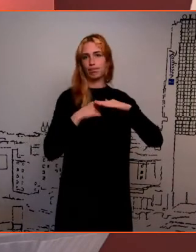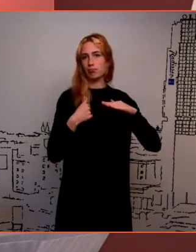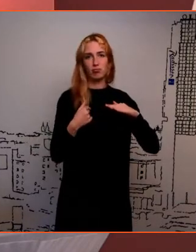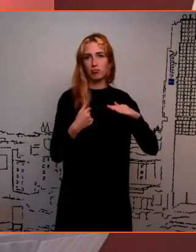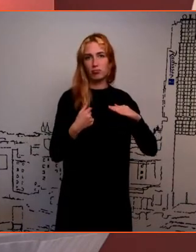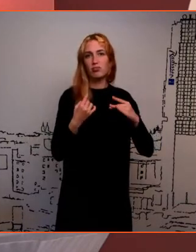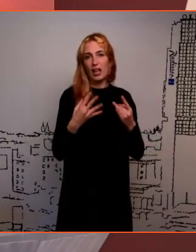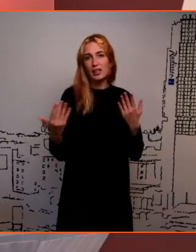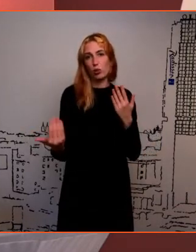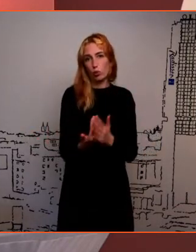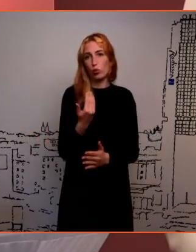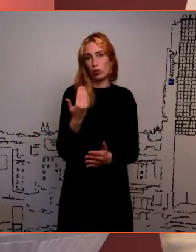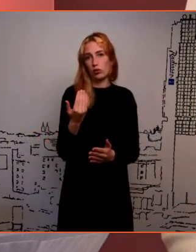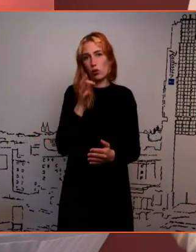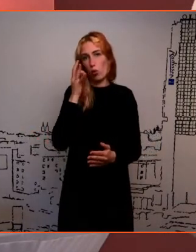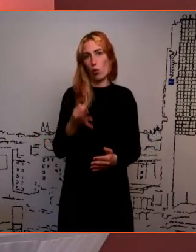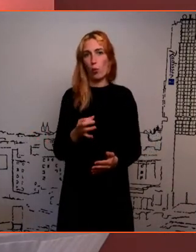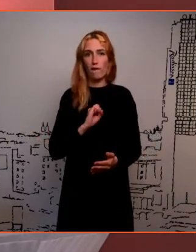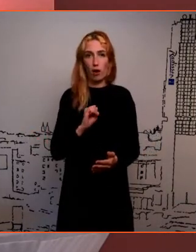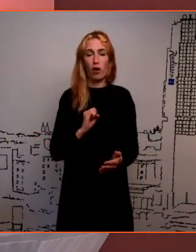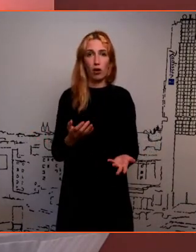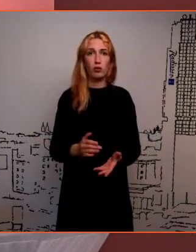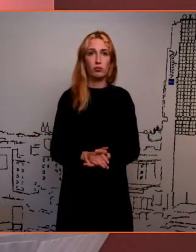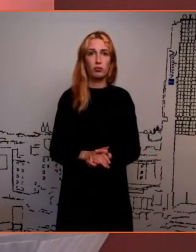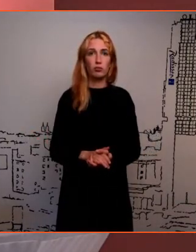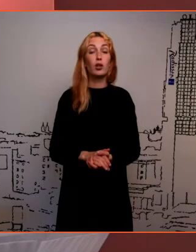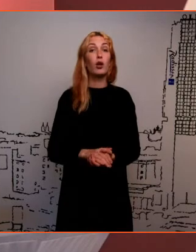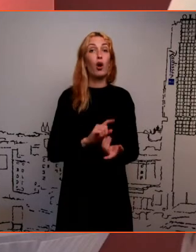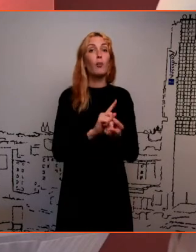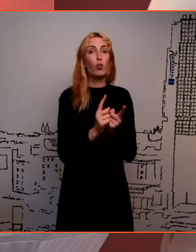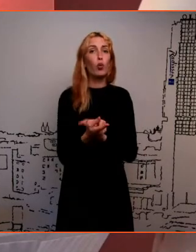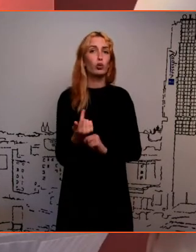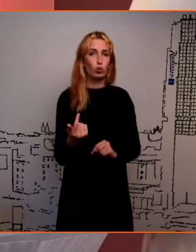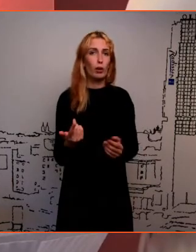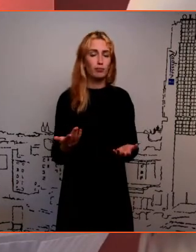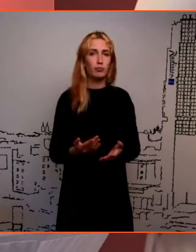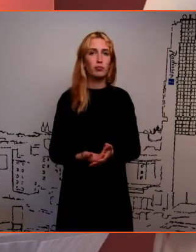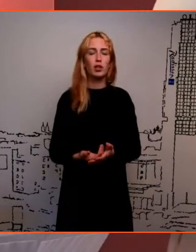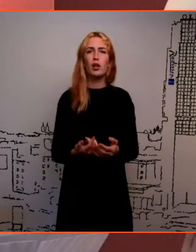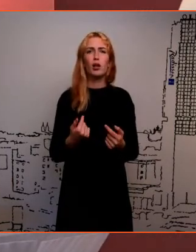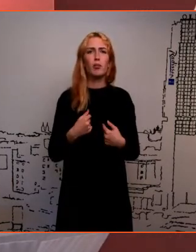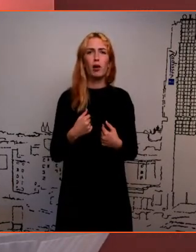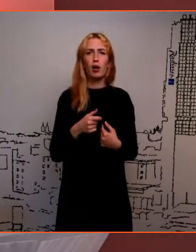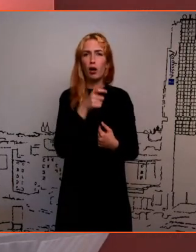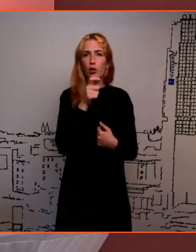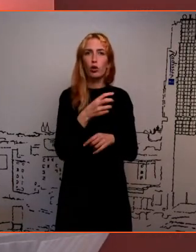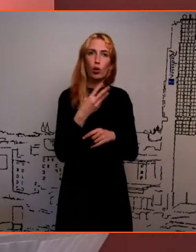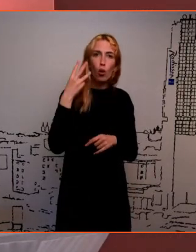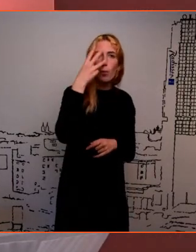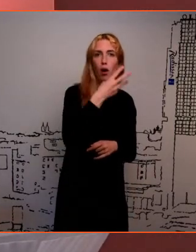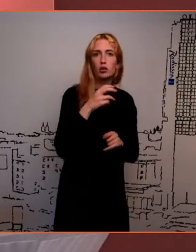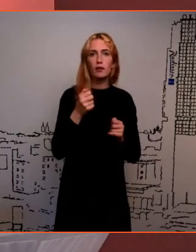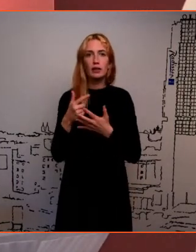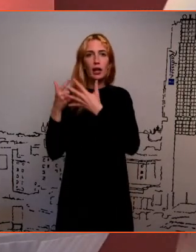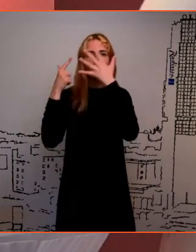lihtsalt ma vajan uutun ja, et muutus selles mõttes ta tuleb, ma ei tooks välja kolme aastat või seitset aastat,